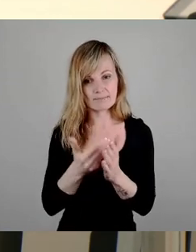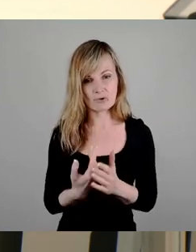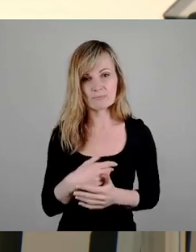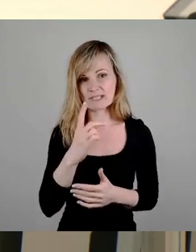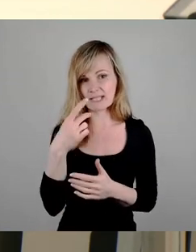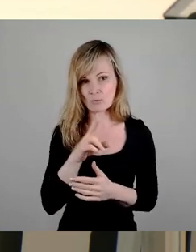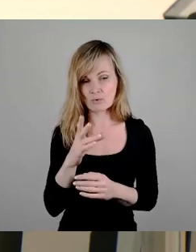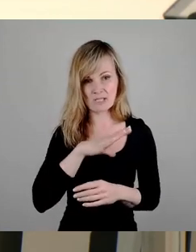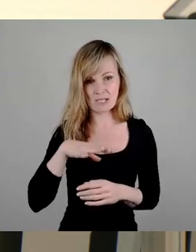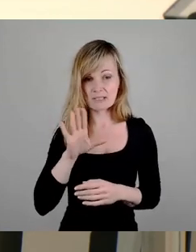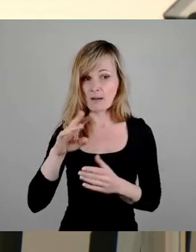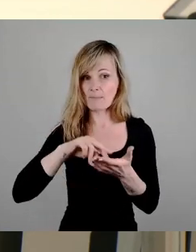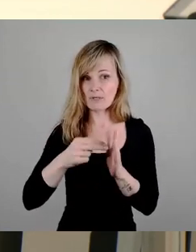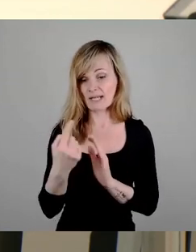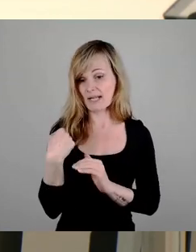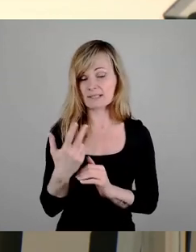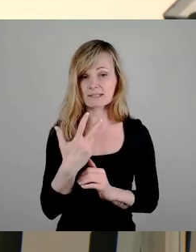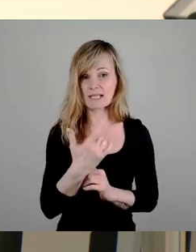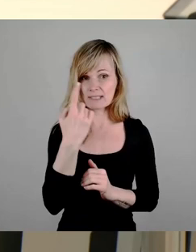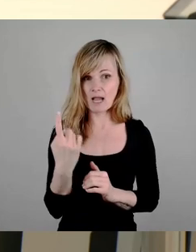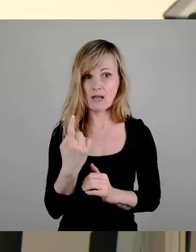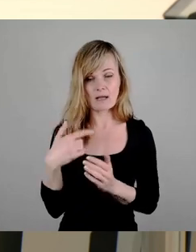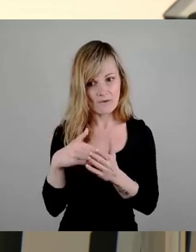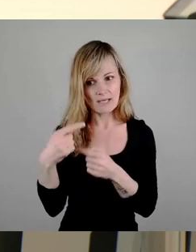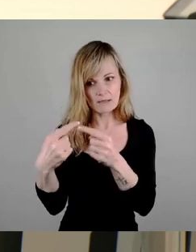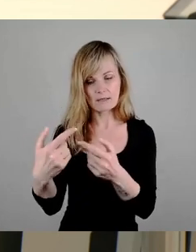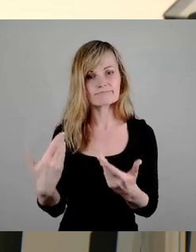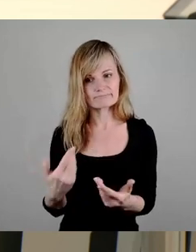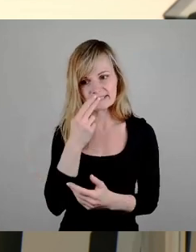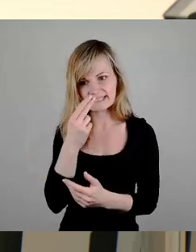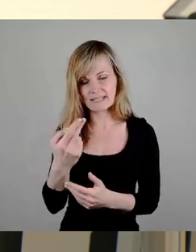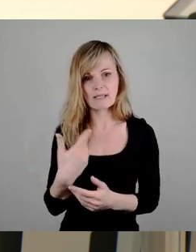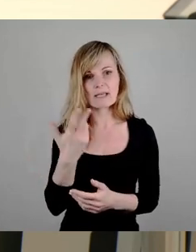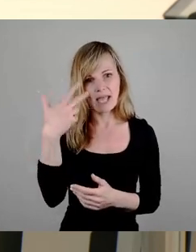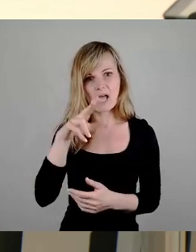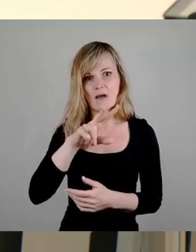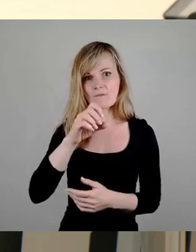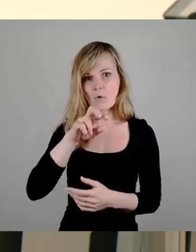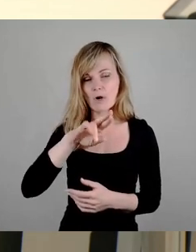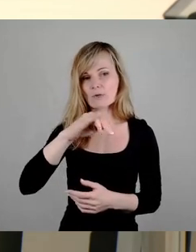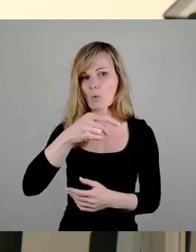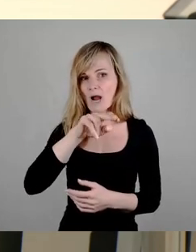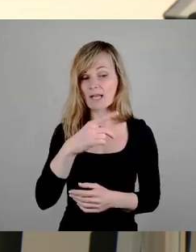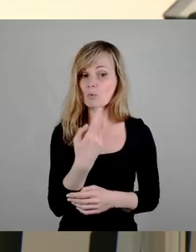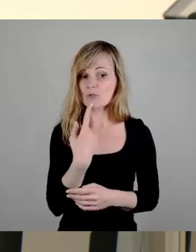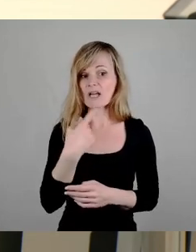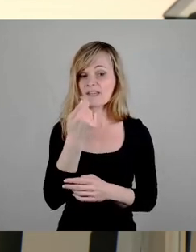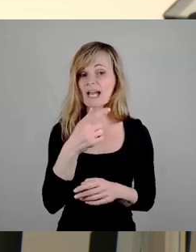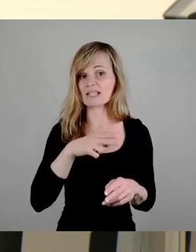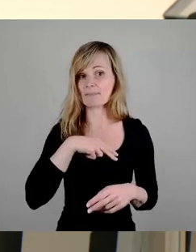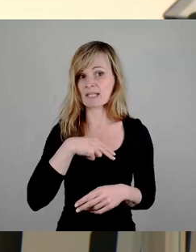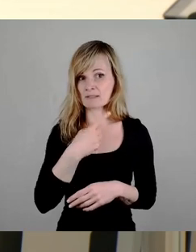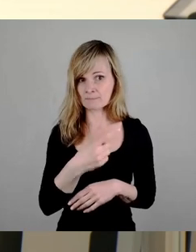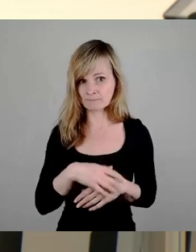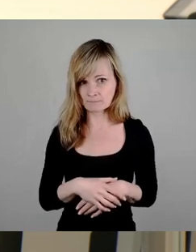Sachsen ihre Politik der letzten 30 Jahre an dieser Stelle fortsetzt, ist Herr Vorjohann, unser Finanzminister, der entschieden hat, nachdem es die zusätzlichen